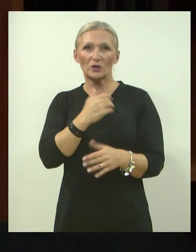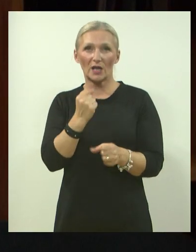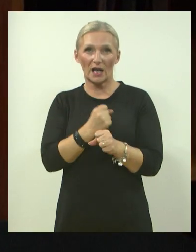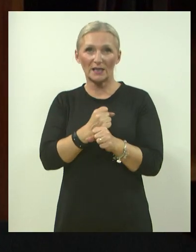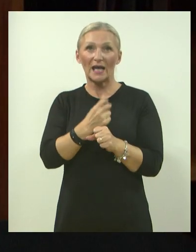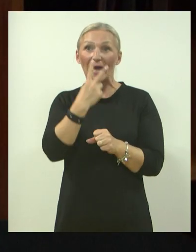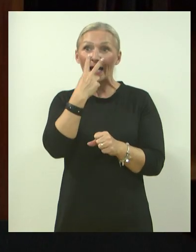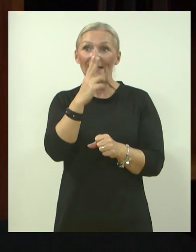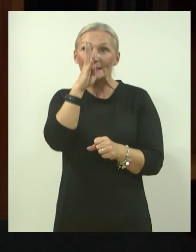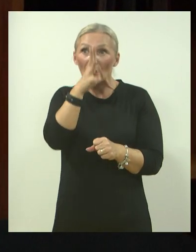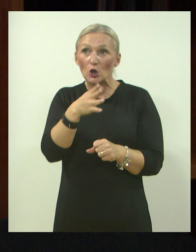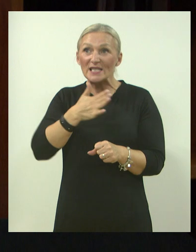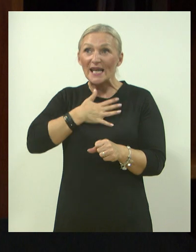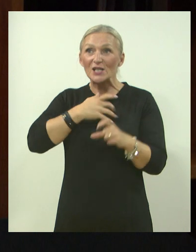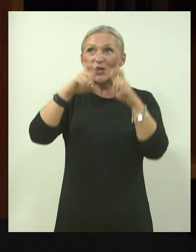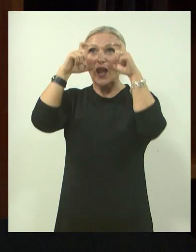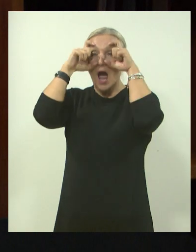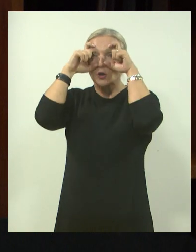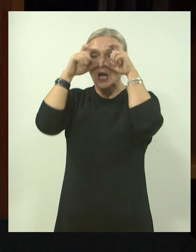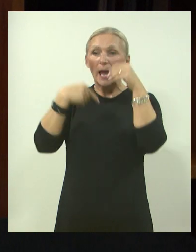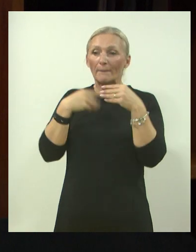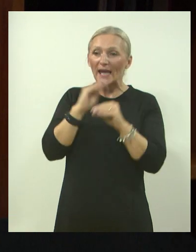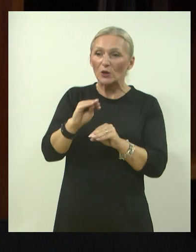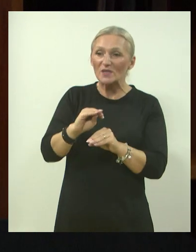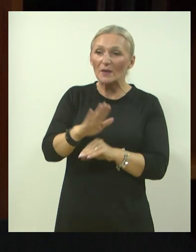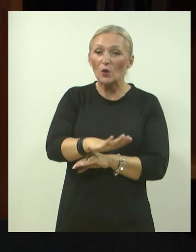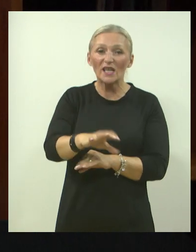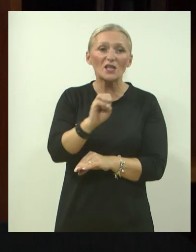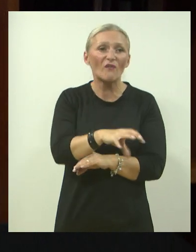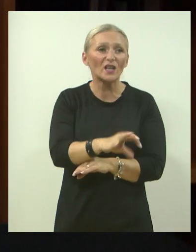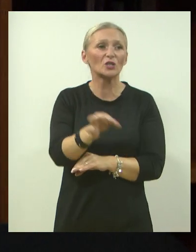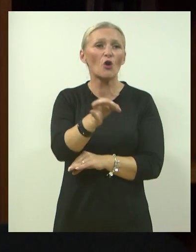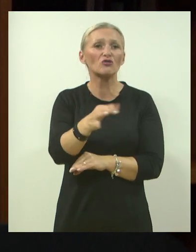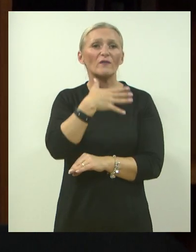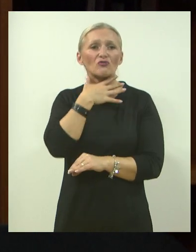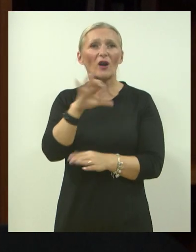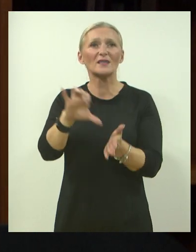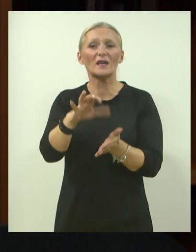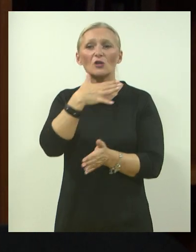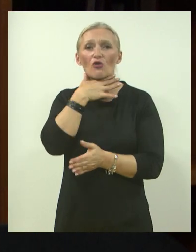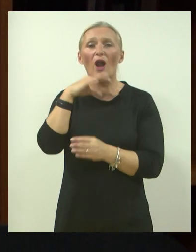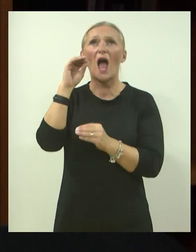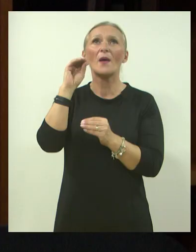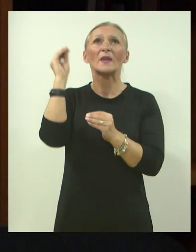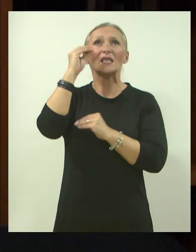zove se gledajte kroz naše naučale i educiramo djecu od vrtića, osnovnih, srednjih škola pa do sveučilišta sjever i uvijek